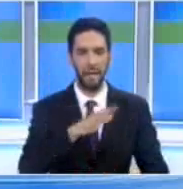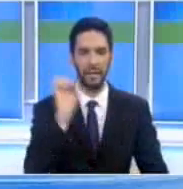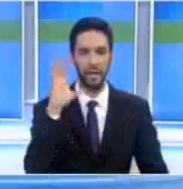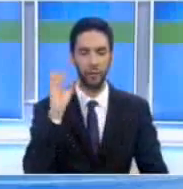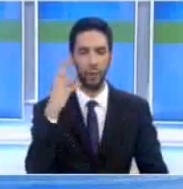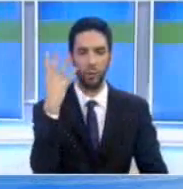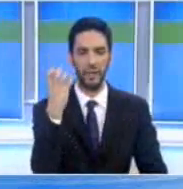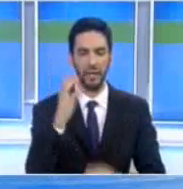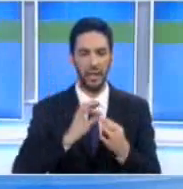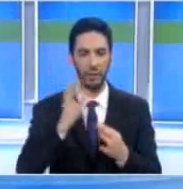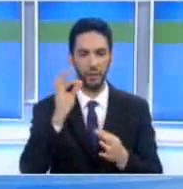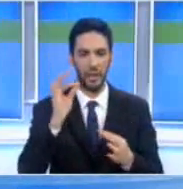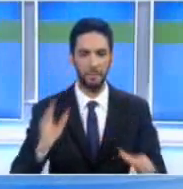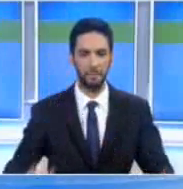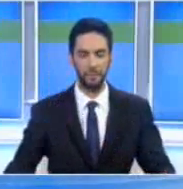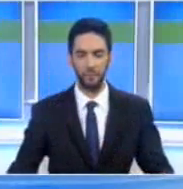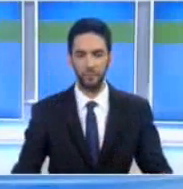εκατοστά και στην πλατεία τρόδου 40.